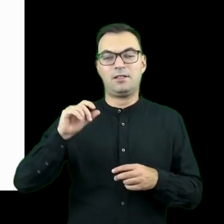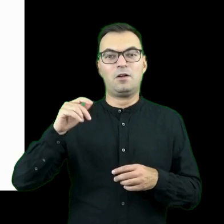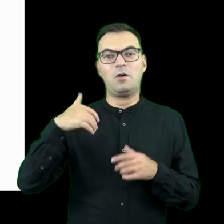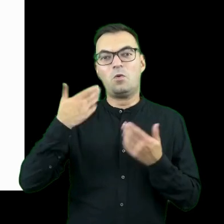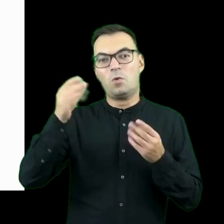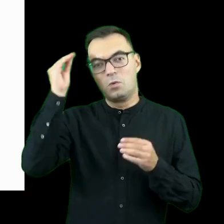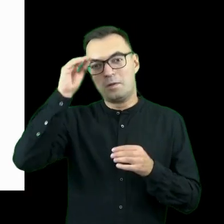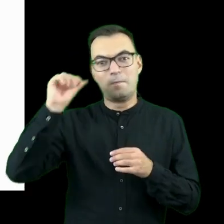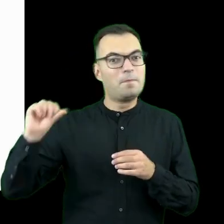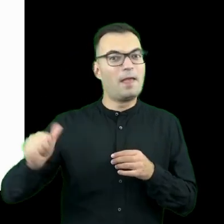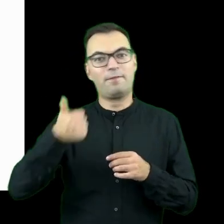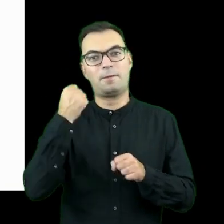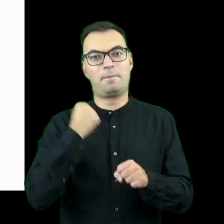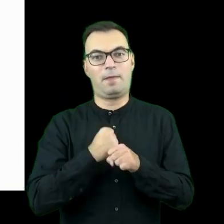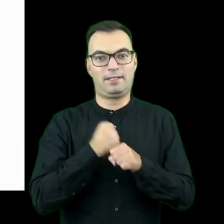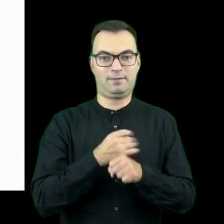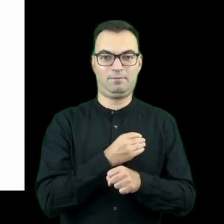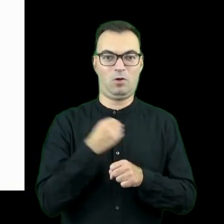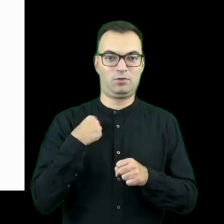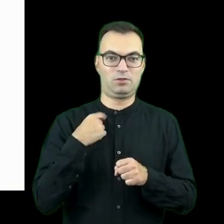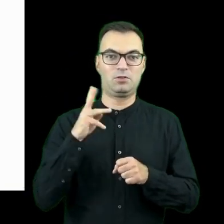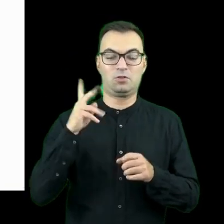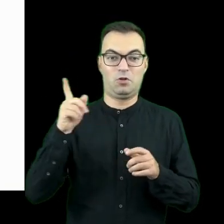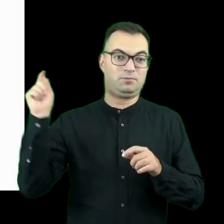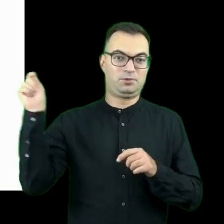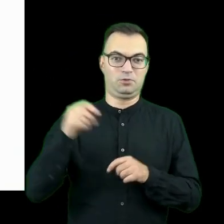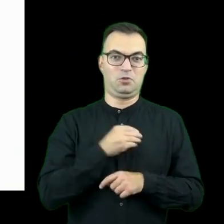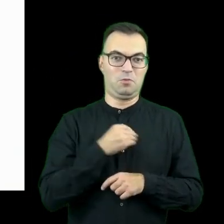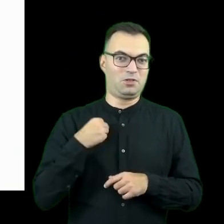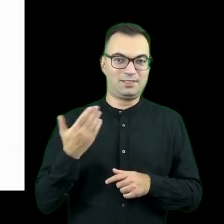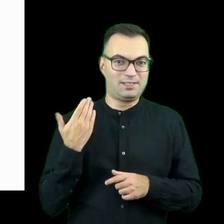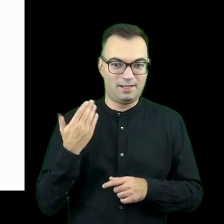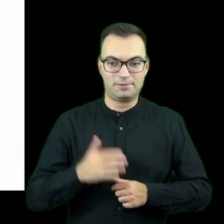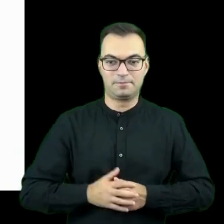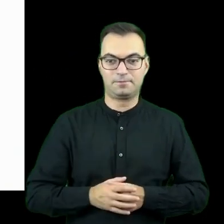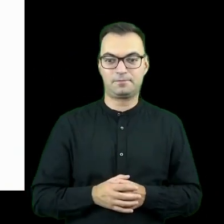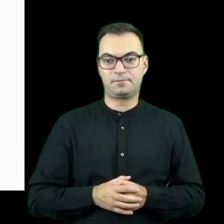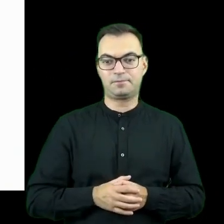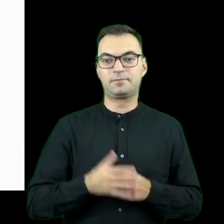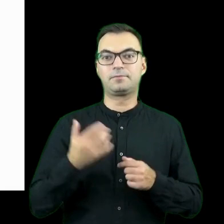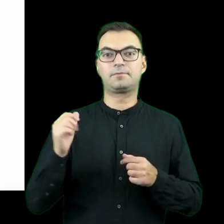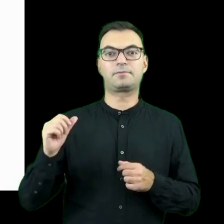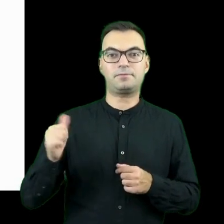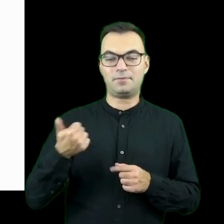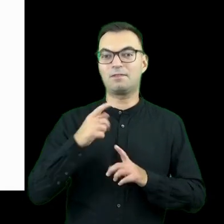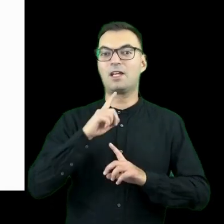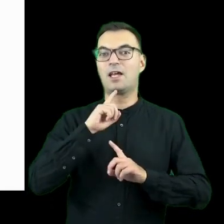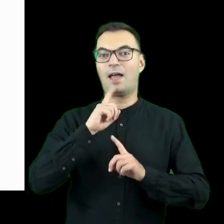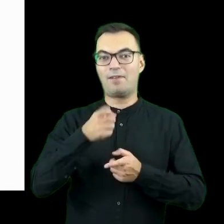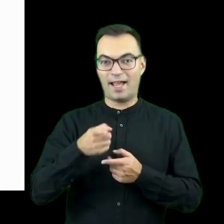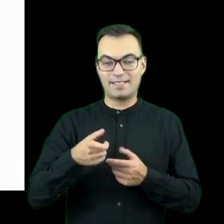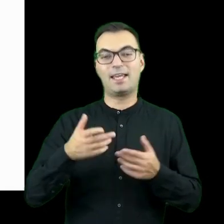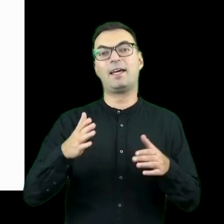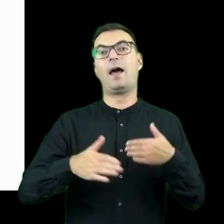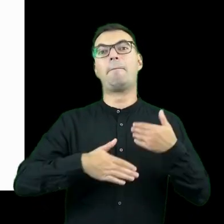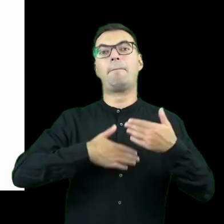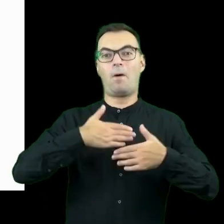doświadczenia pierwszej pracy w Polsce osób, które do Polski przyjechały, zdobywania tych pierwszych referencji i potem